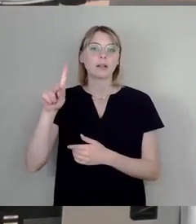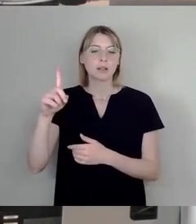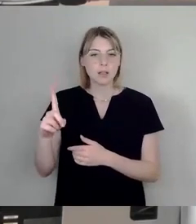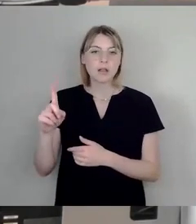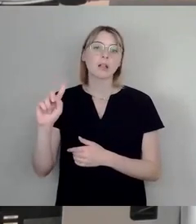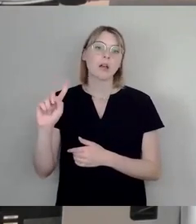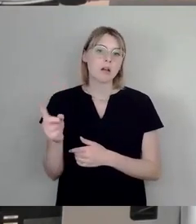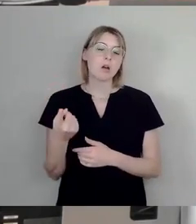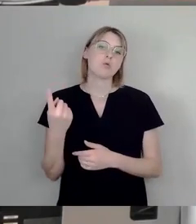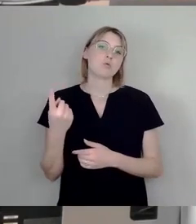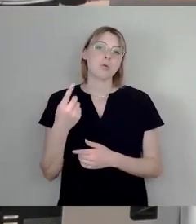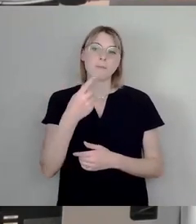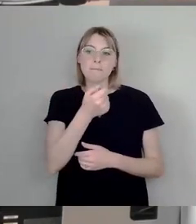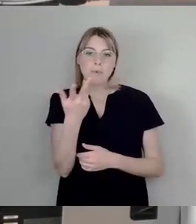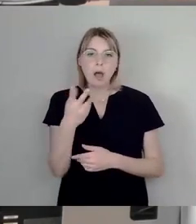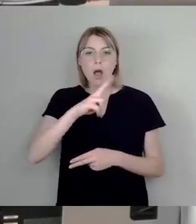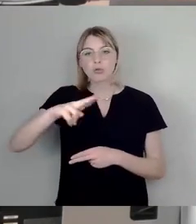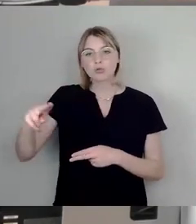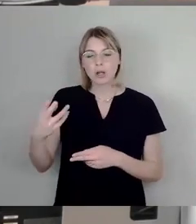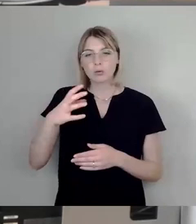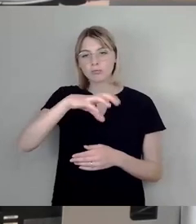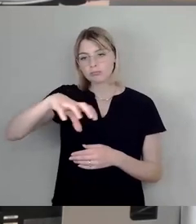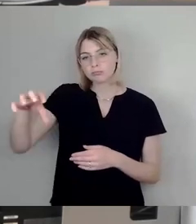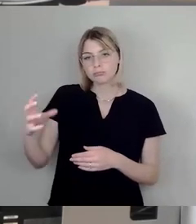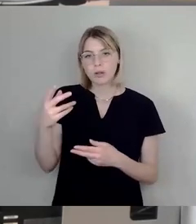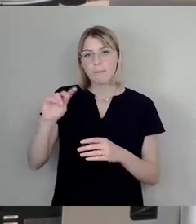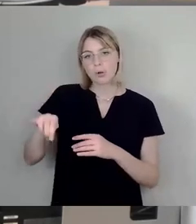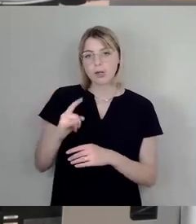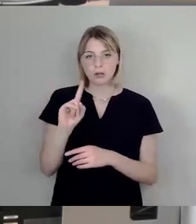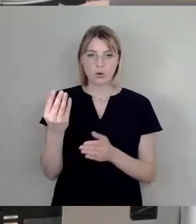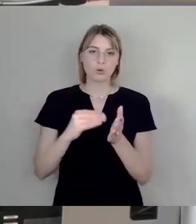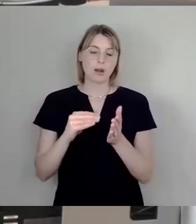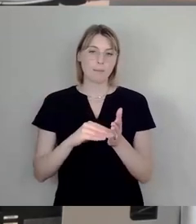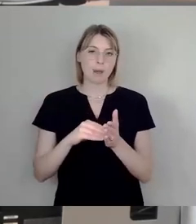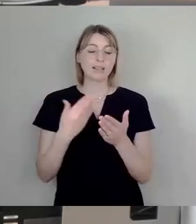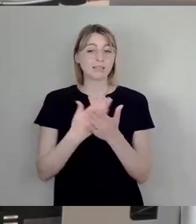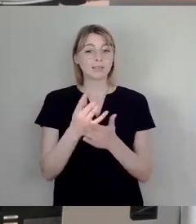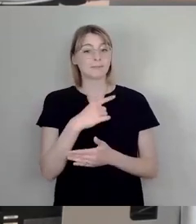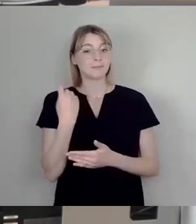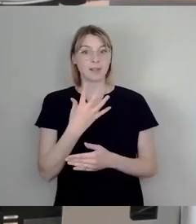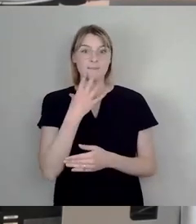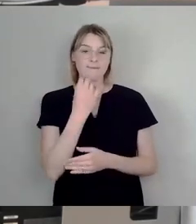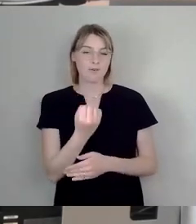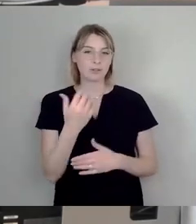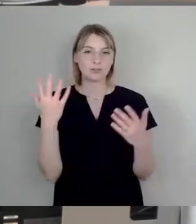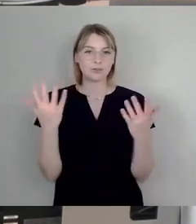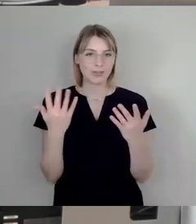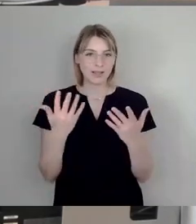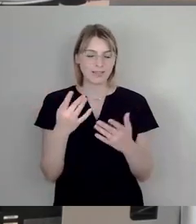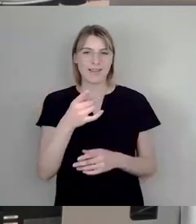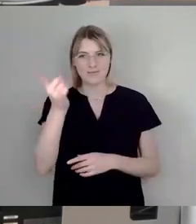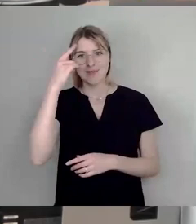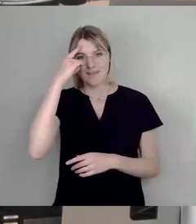Ausstellungsprojekten. Und insoweit wünschen wir uns als Akteure, und Sie wissen ja, ich habe zwei Beine meiner